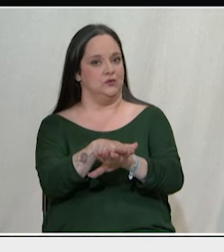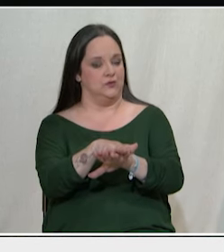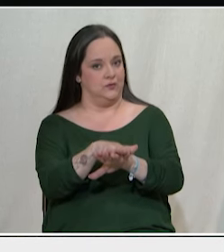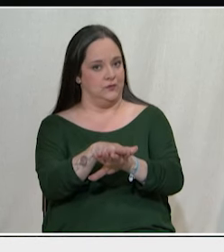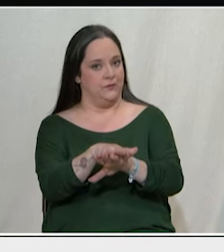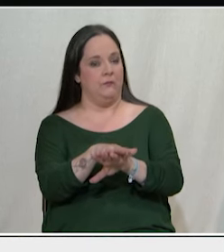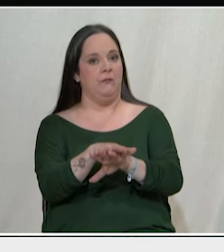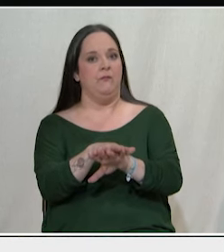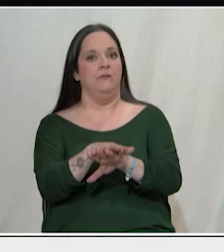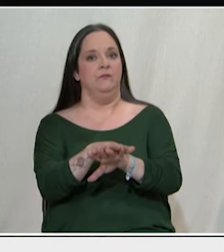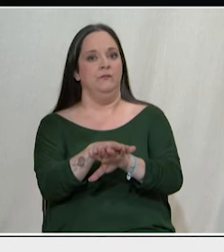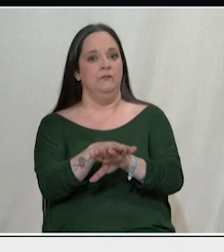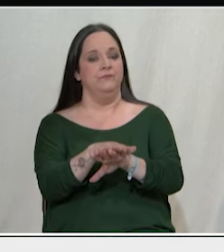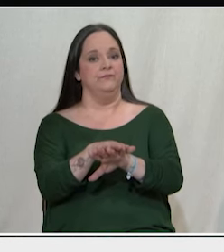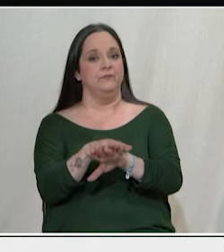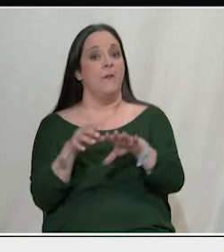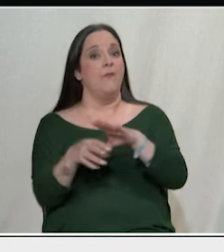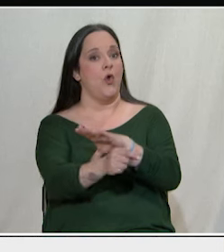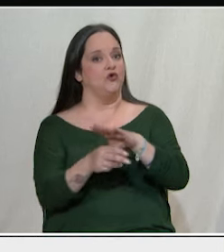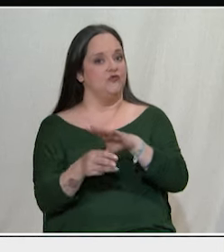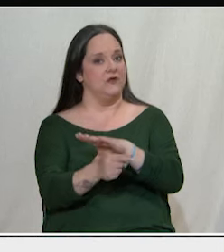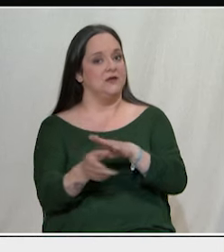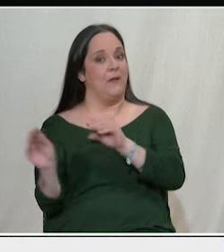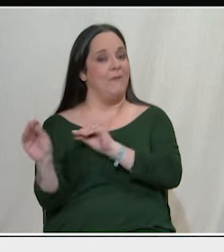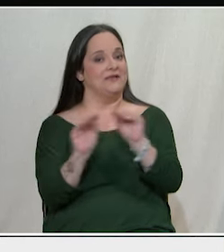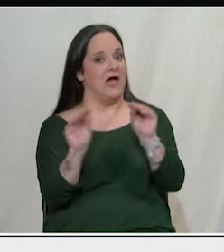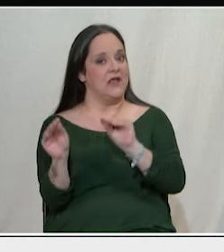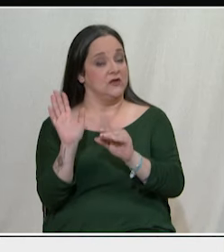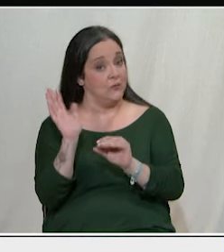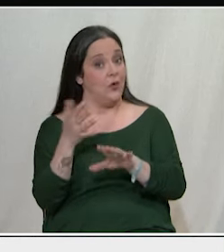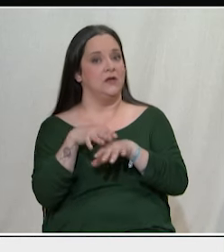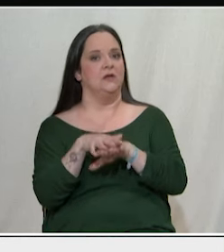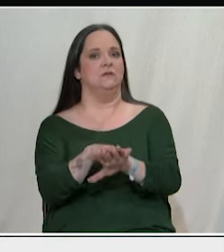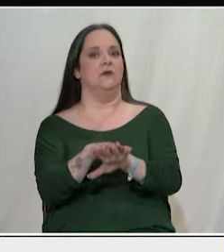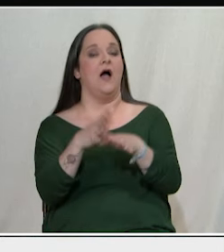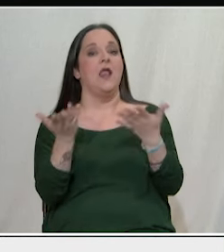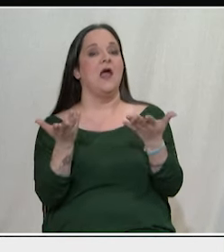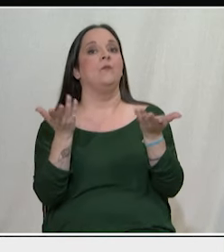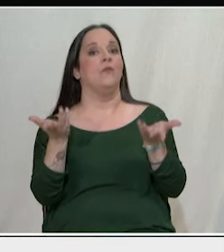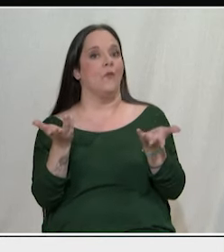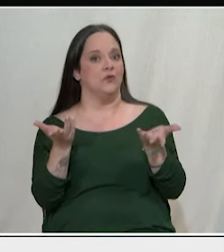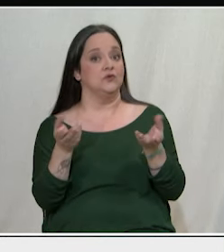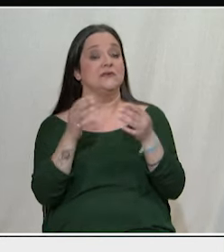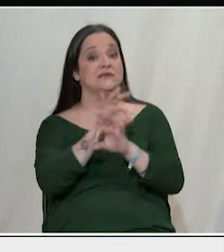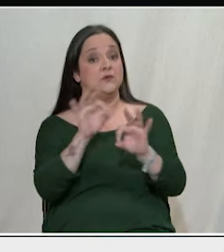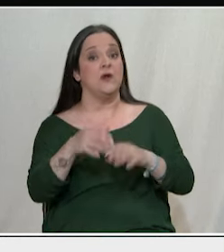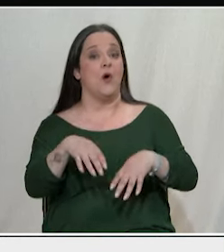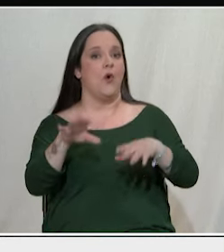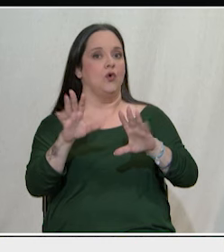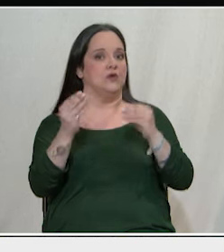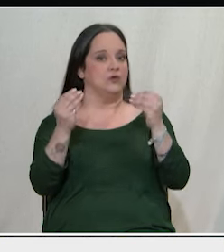αριθμό προσφύγων και μεταναστών. Όλο το θέμα είναι πώς. Σίγουρα όχι με